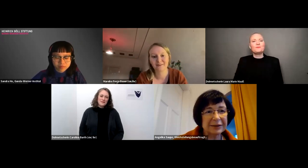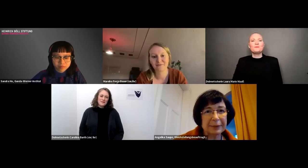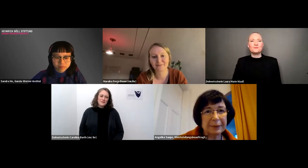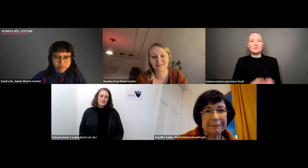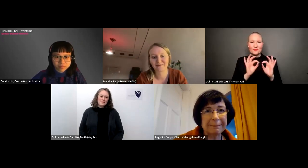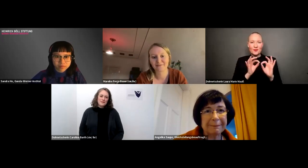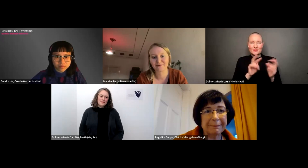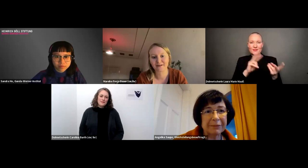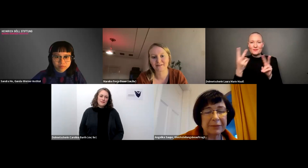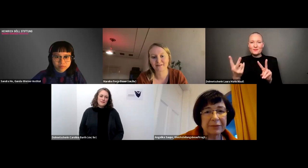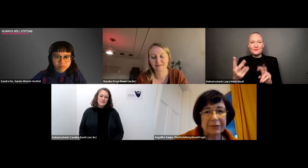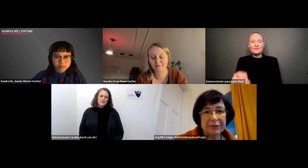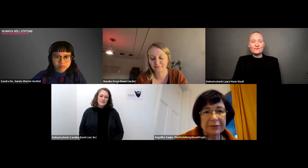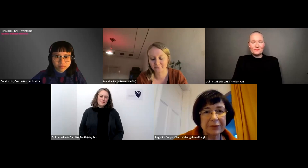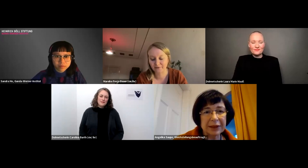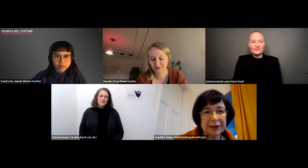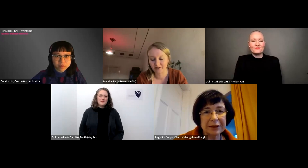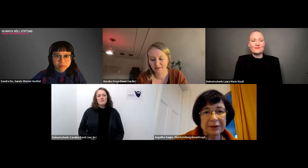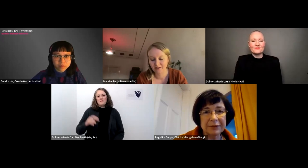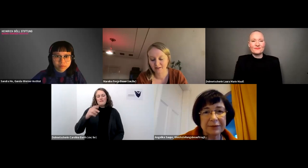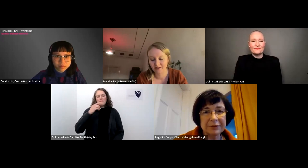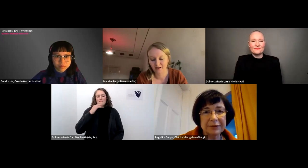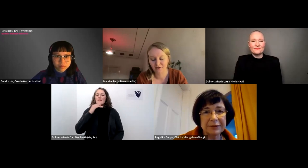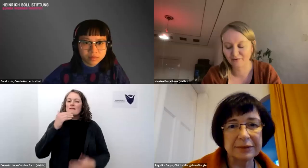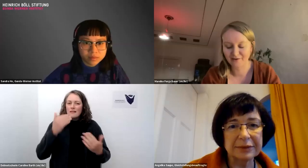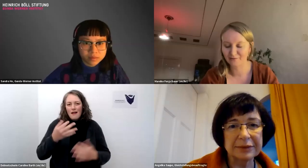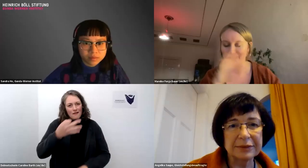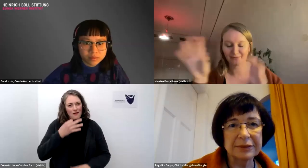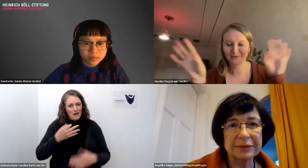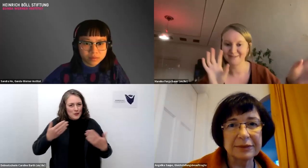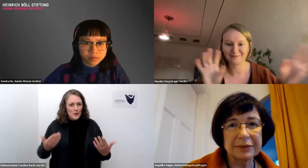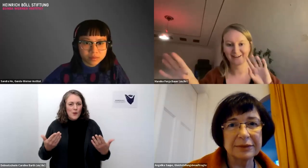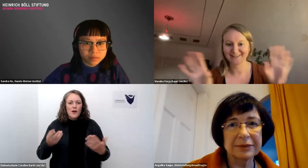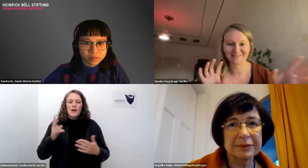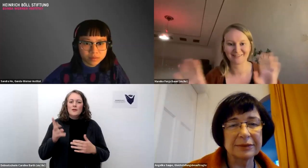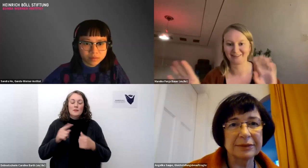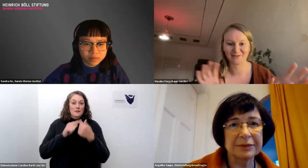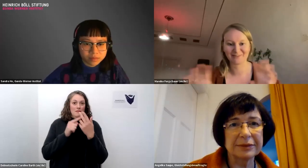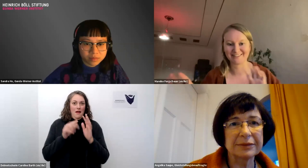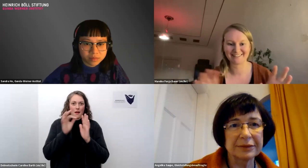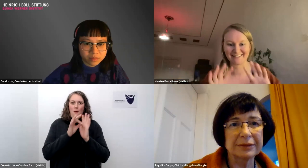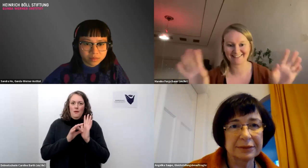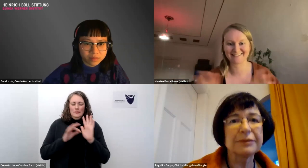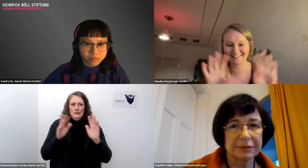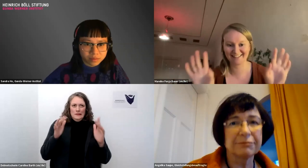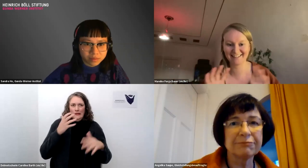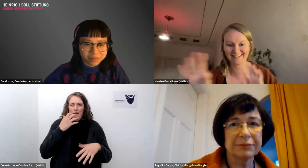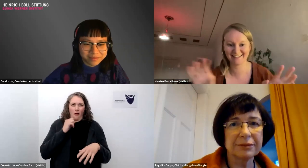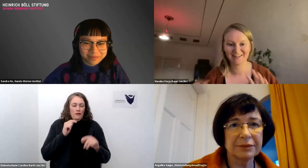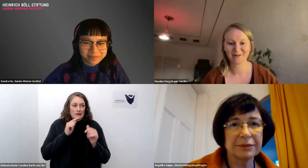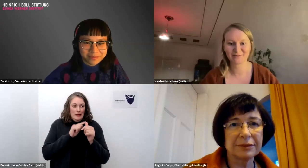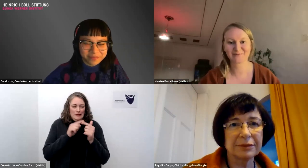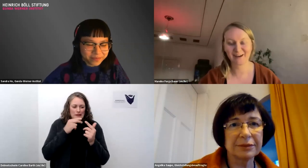ja vielen dank für die frage genau es war ja so ein paar punkte dabei deswegen hoffe ich krieg das jetzt